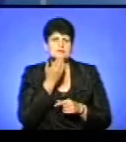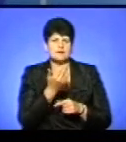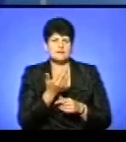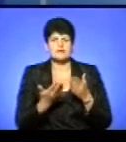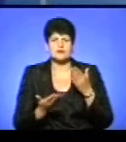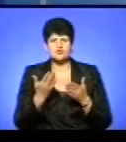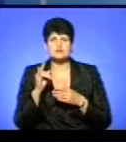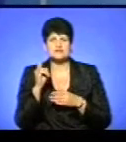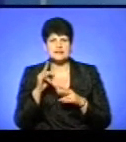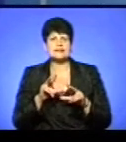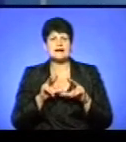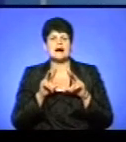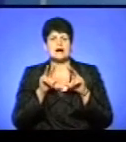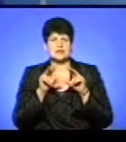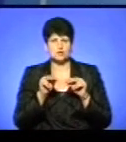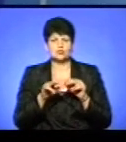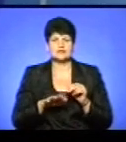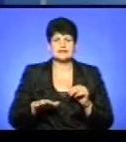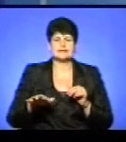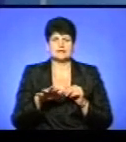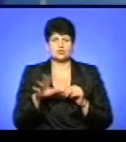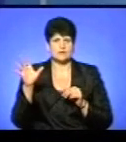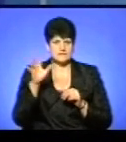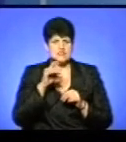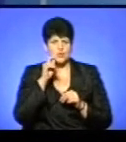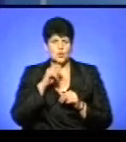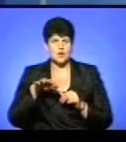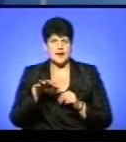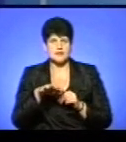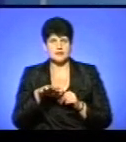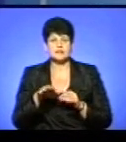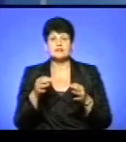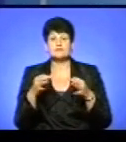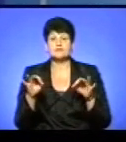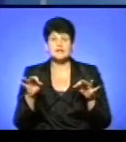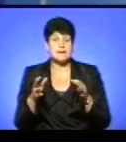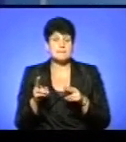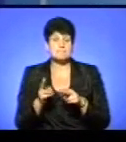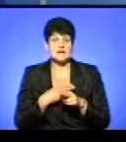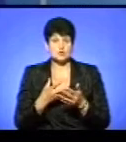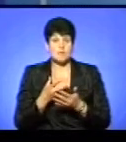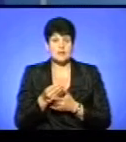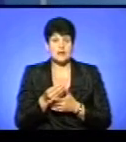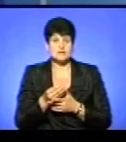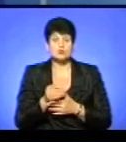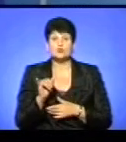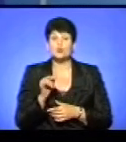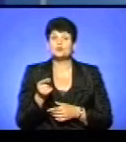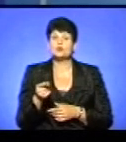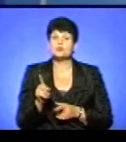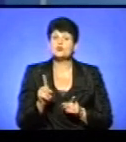Якщо держава гарантує на території, я так розумію, всієї України, доступність і безоплатність, то в Тернополі що?